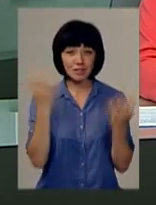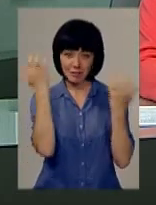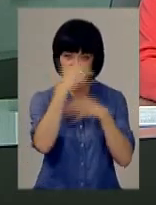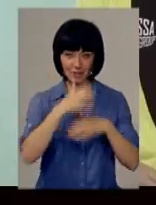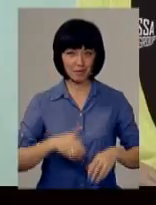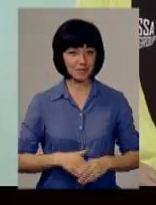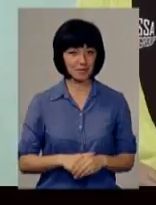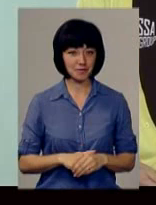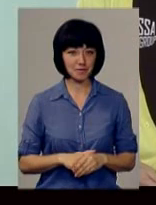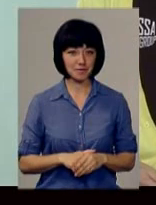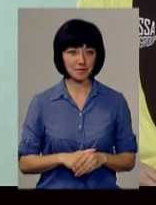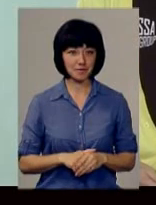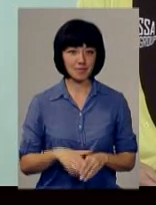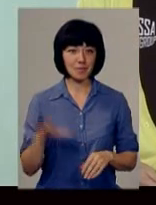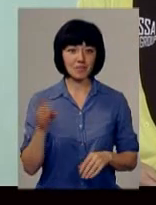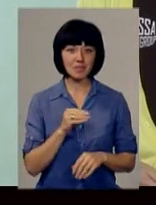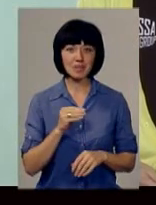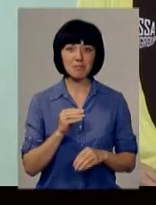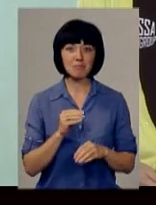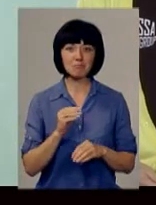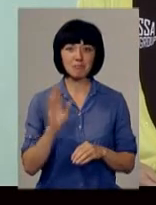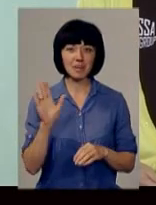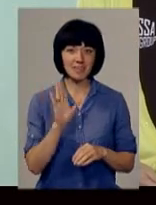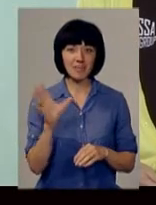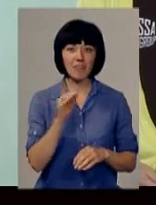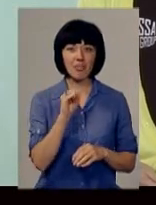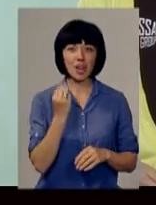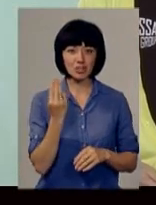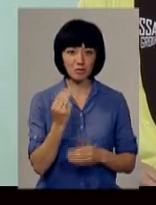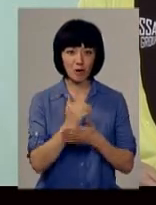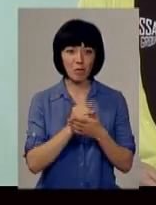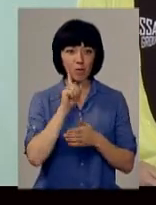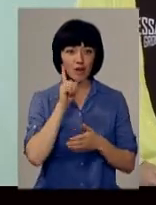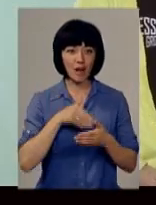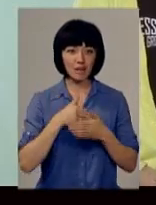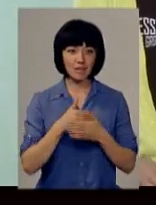кадром. Усім привіт! Це «Фреш» – програма молодих, активних та енергійних.